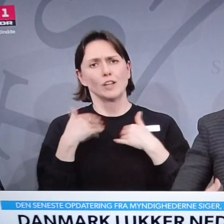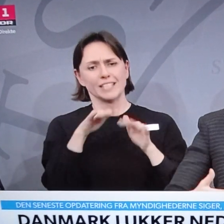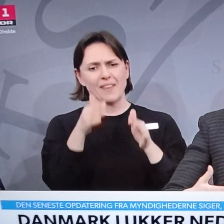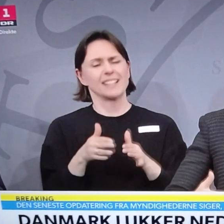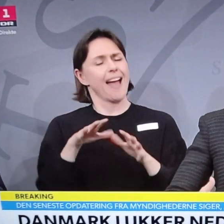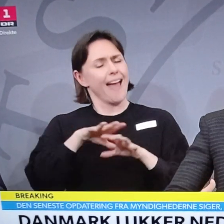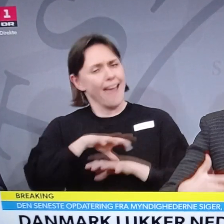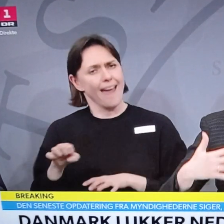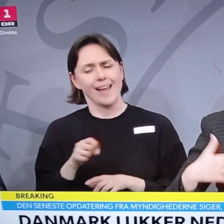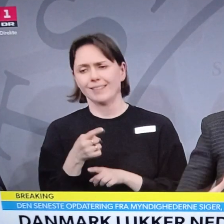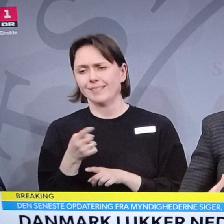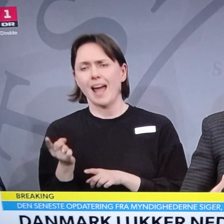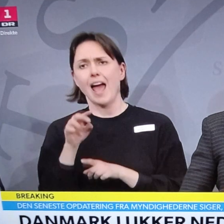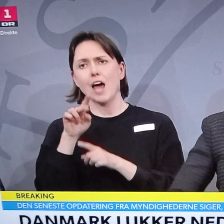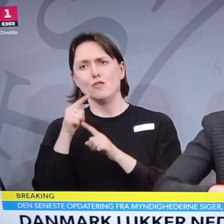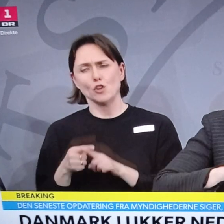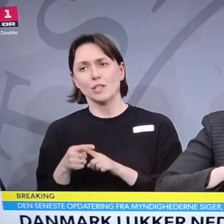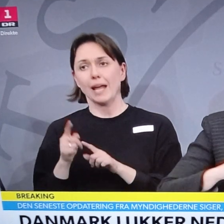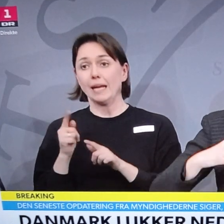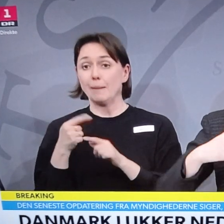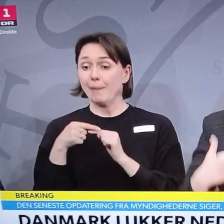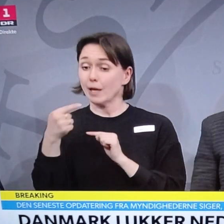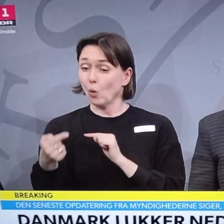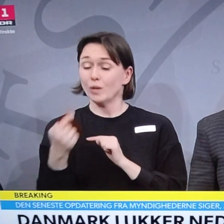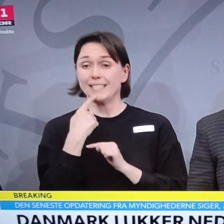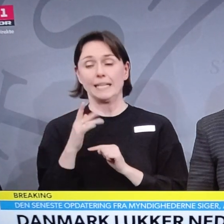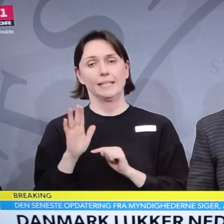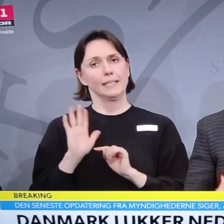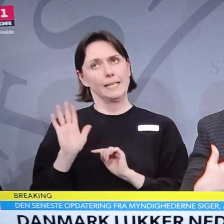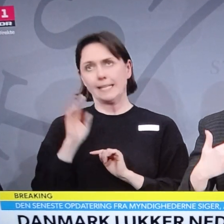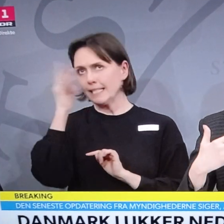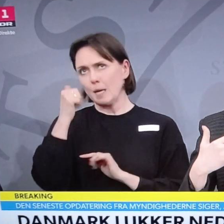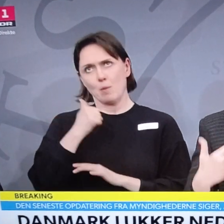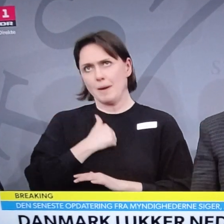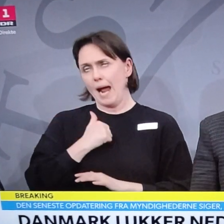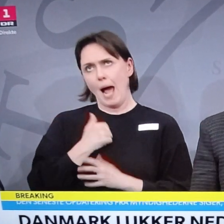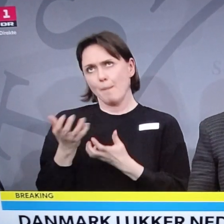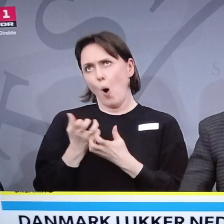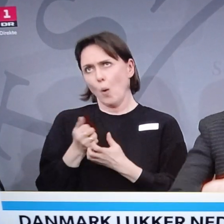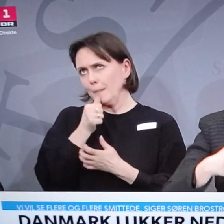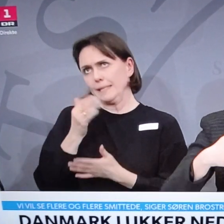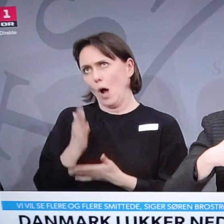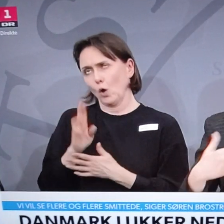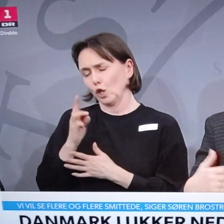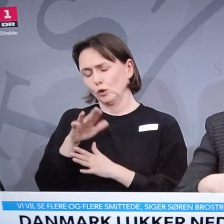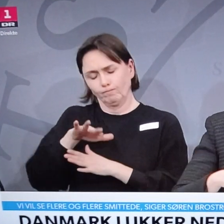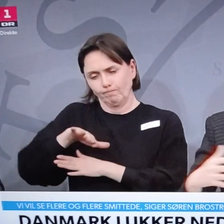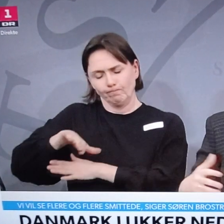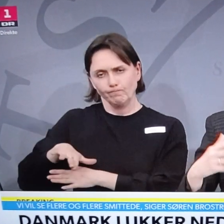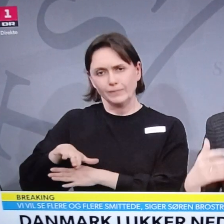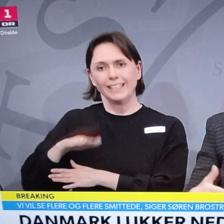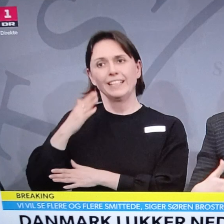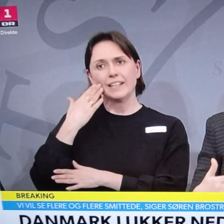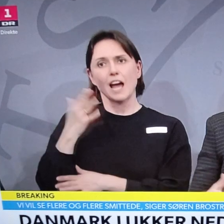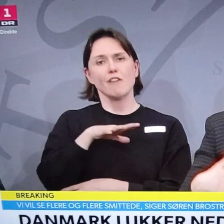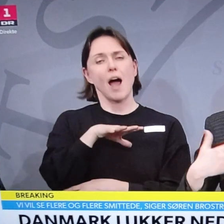i en periode at tænke, det er ikke mit eget behov, der er det afgørende. Og derfor alt